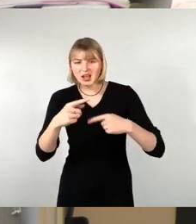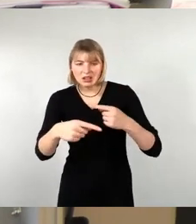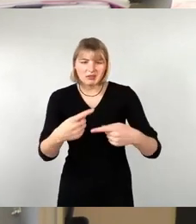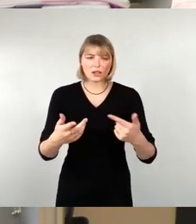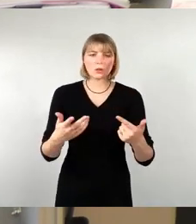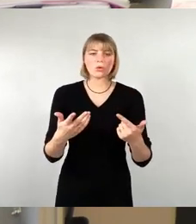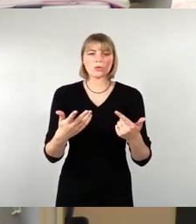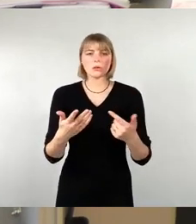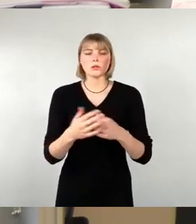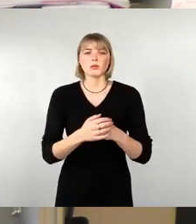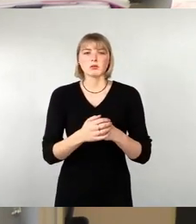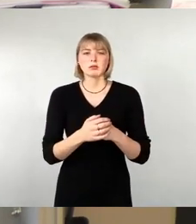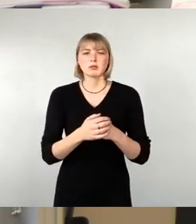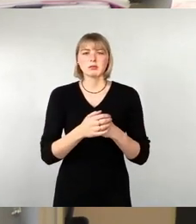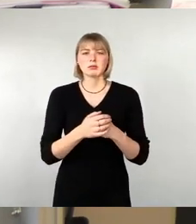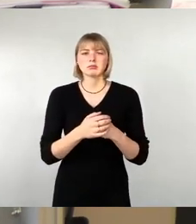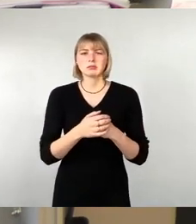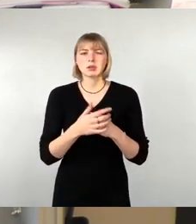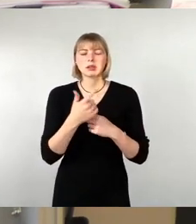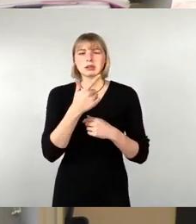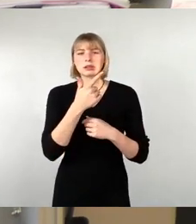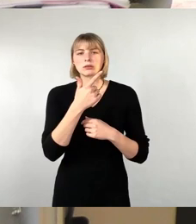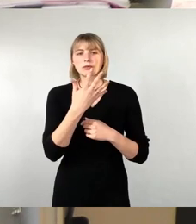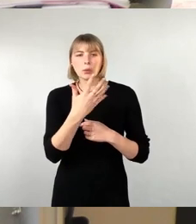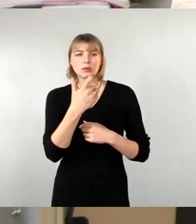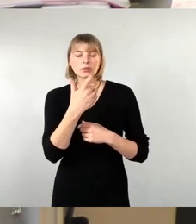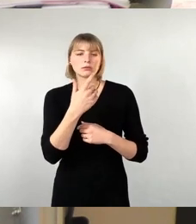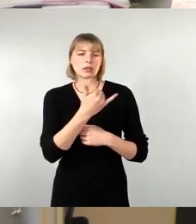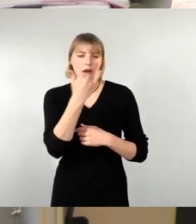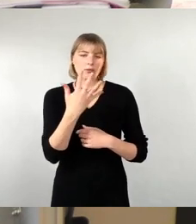Verkehrsentwicklung 2025 plus und so weiter.